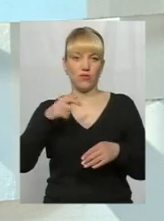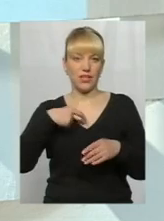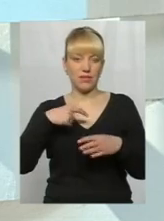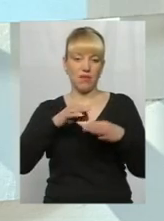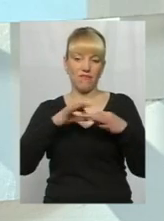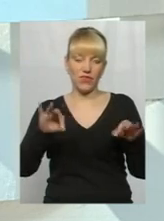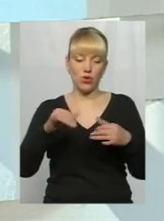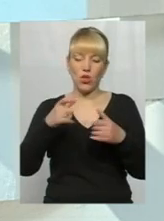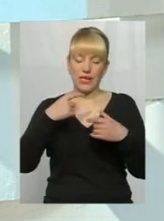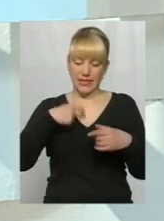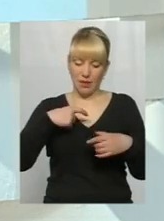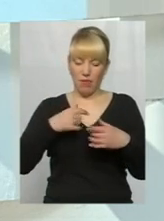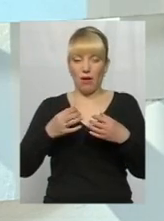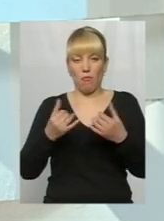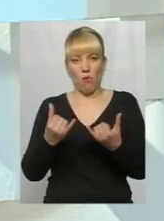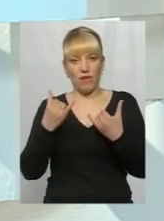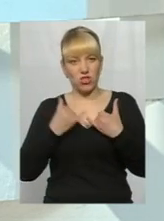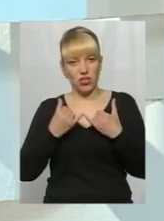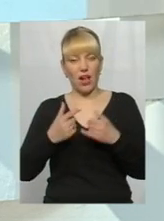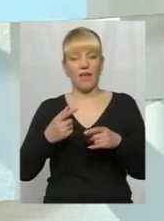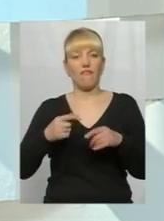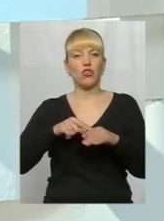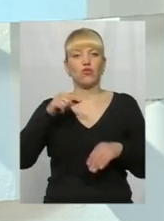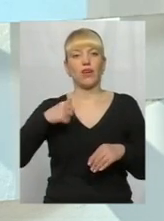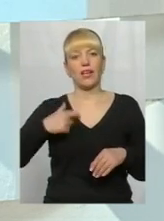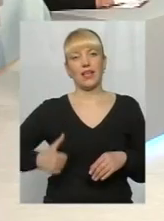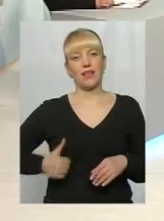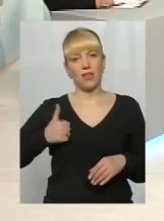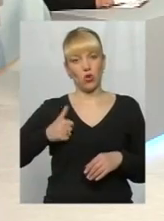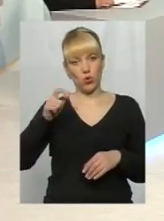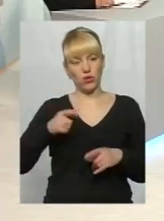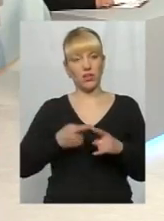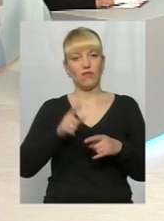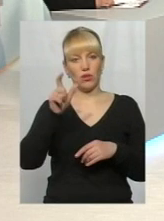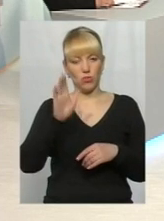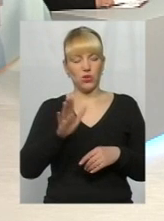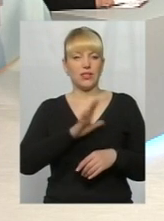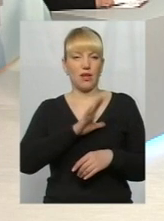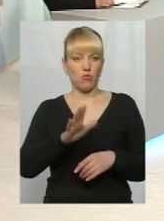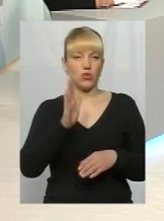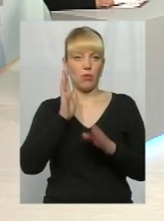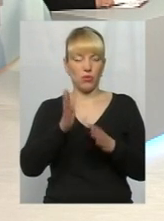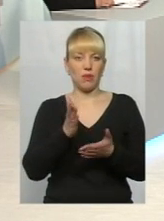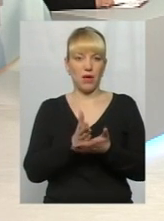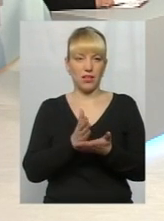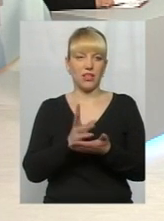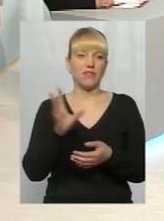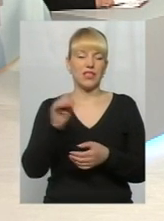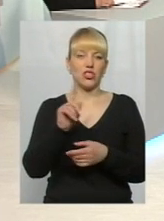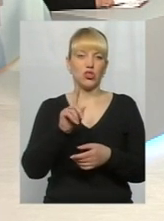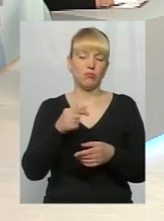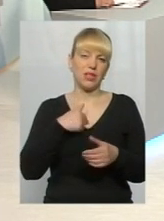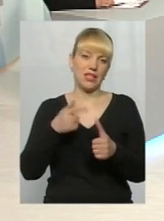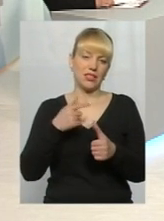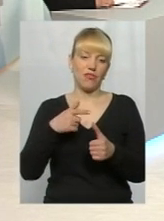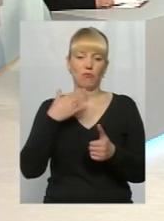поважає, відчуває себе гідною людиною, повірте мені, вона буде мати і, вона буде заможною, і вона буде мати те, що ми там називаємо, ну, в